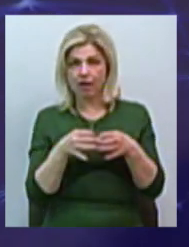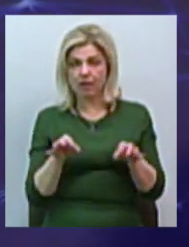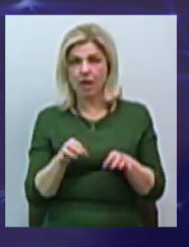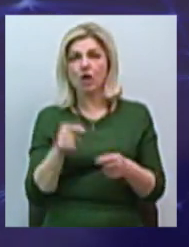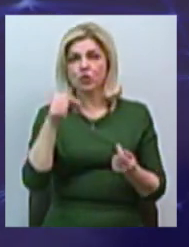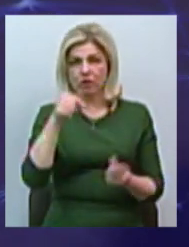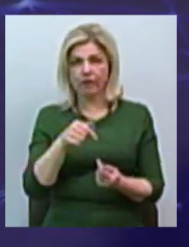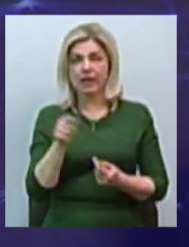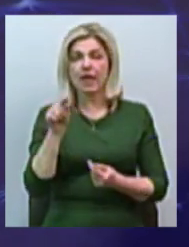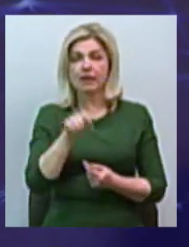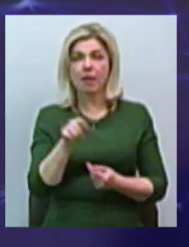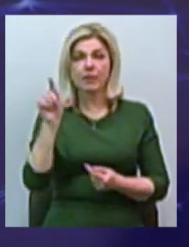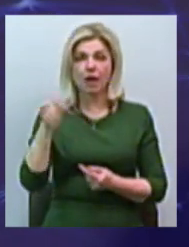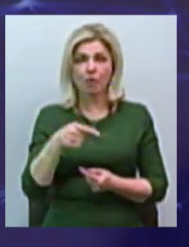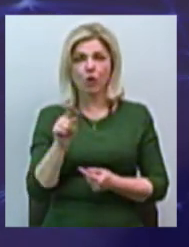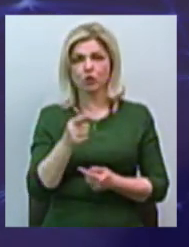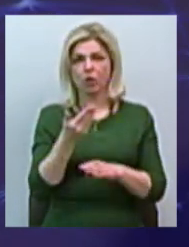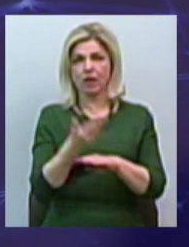требуванням, які пред'являються в Європі.